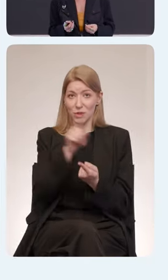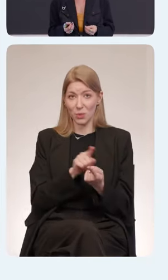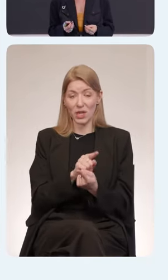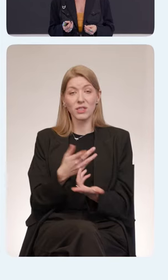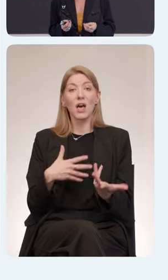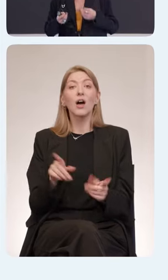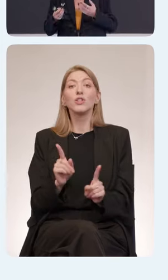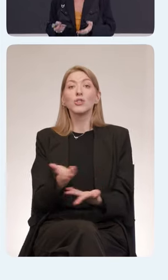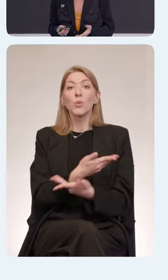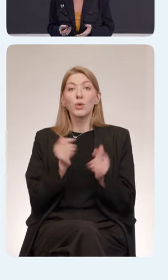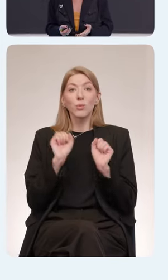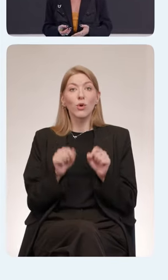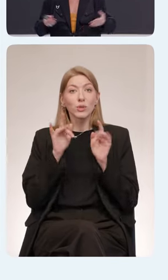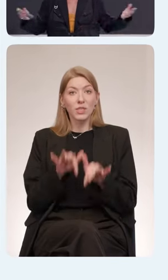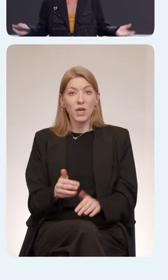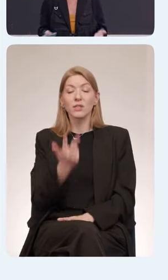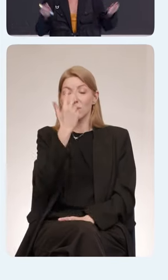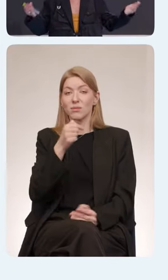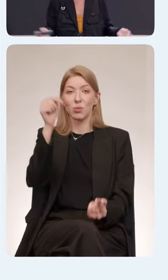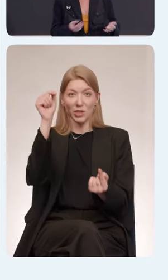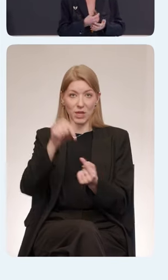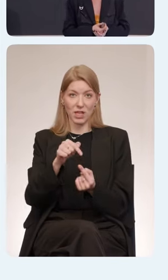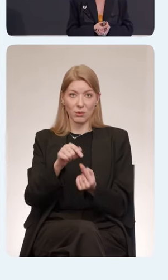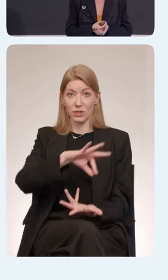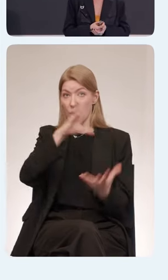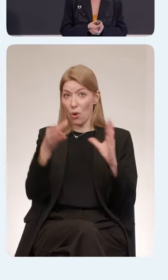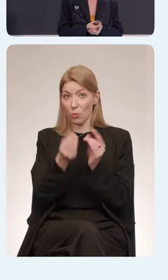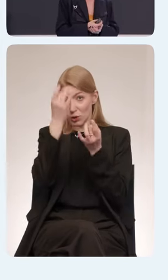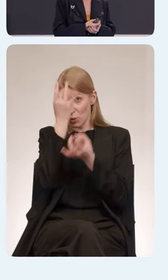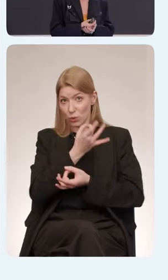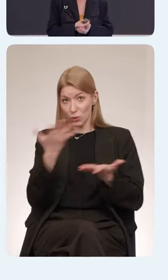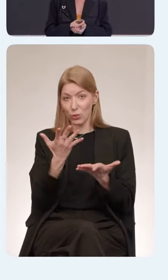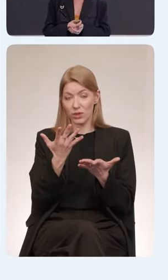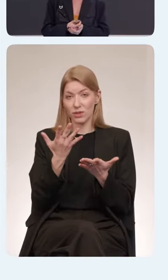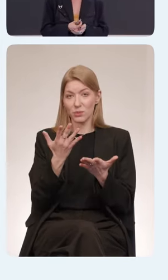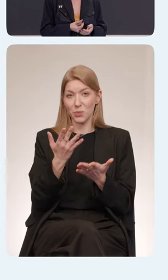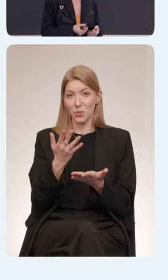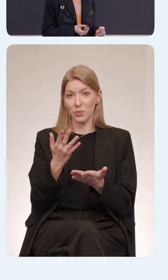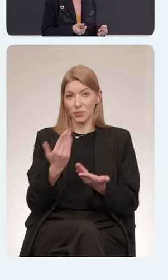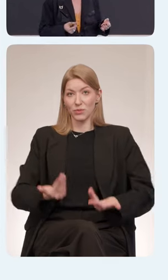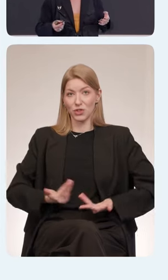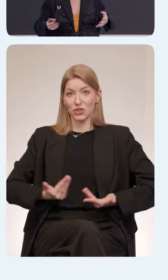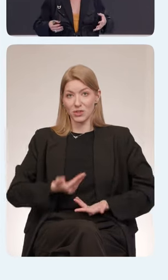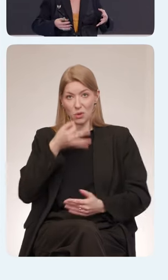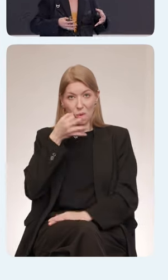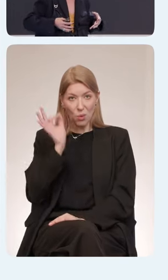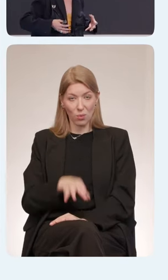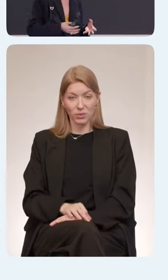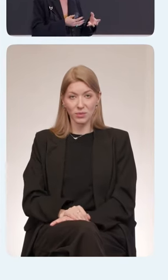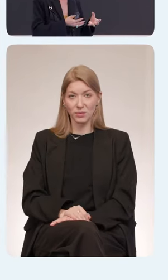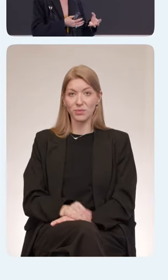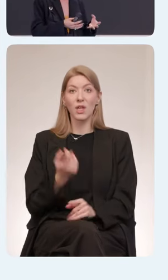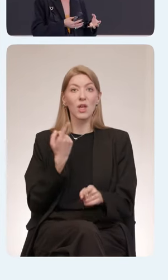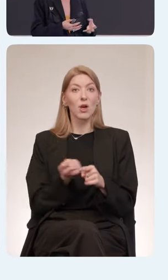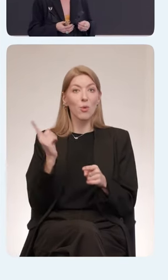в этой ситуации, это приспосабливаться. Это, в общем-то, то, для чего мы были спроектированы как биологический вид. Поэтому, если вы подходите